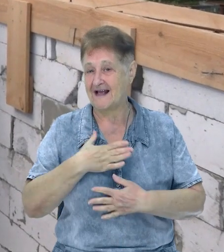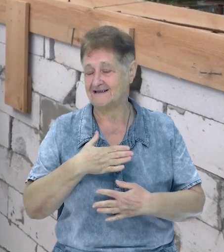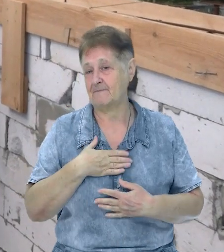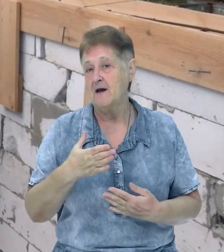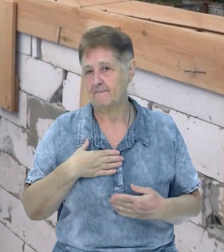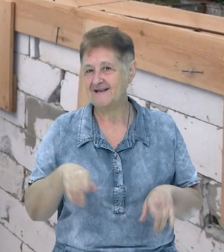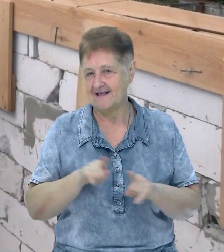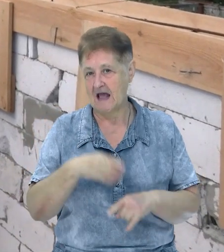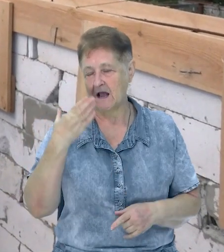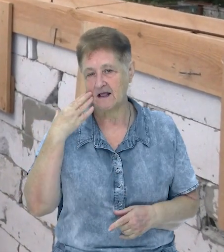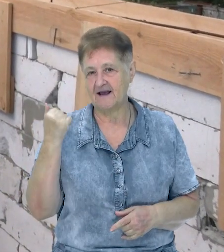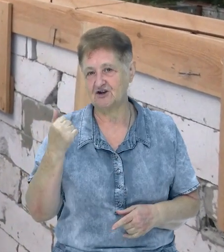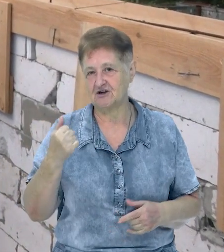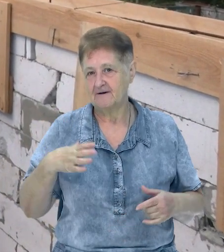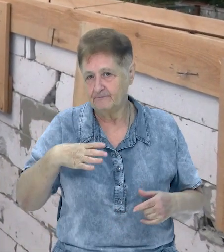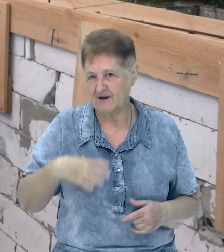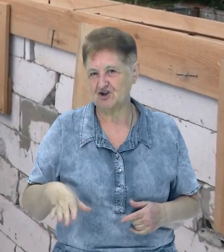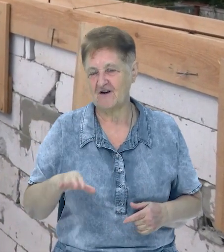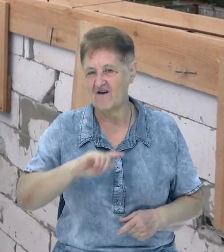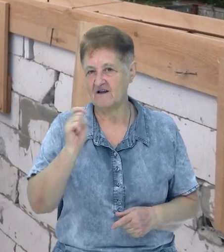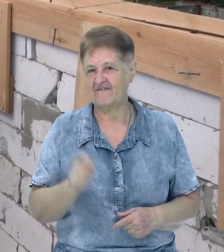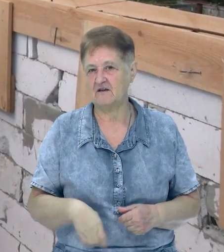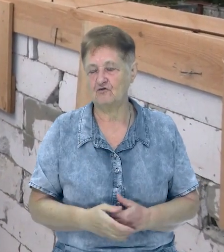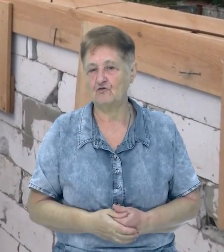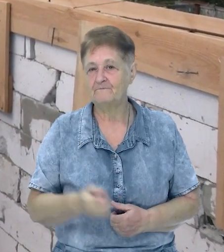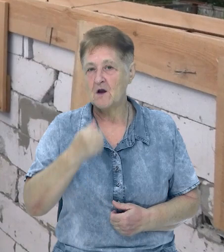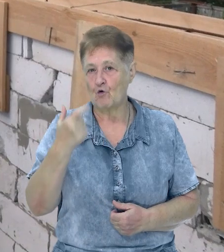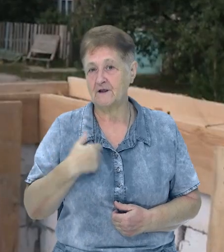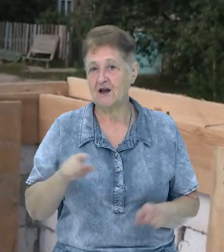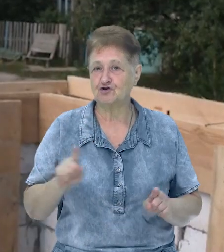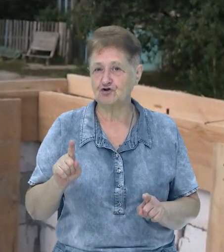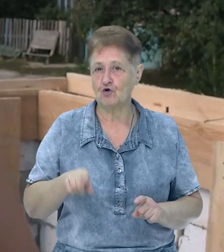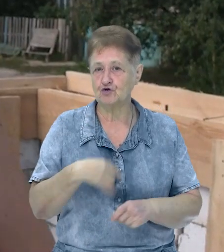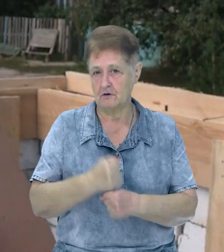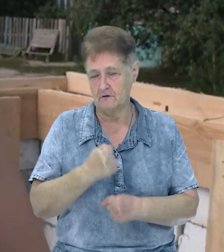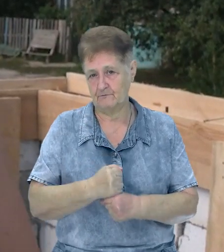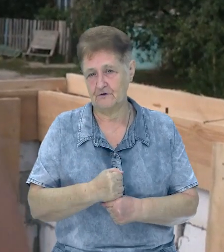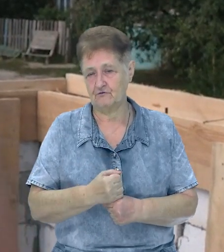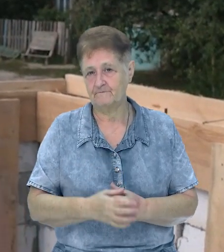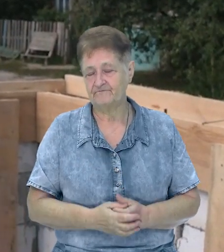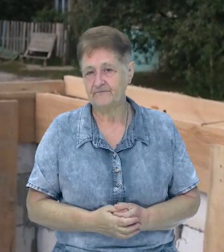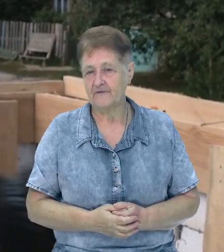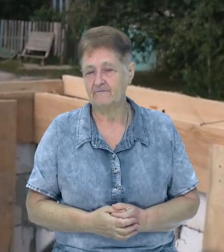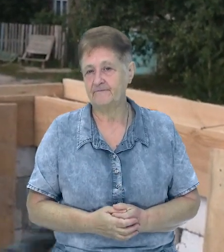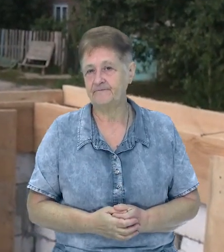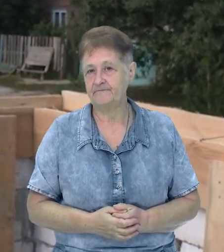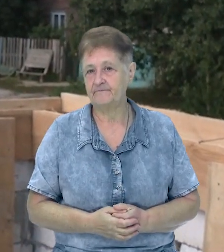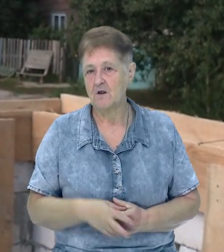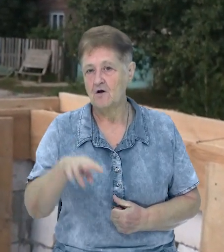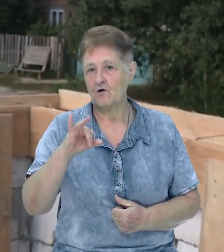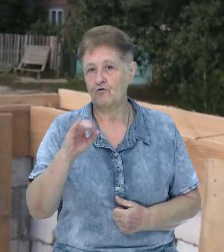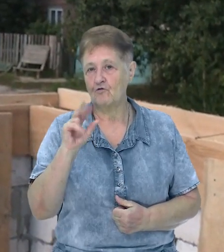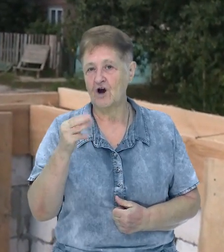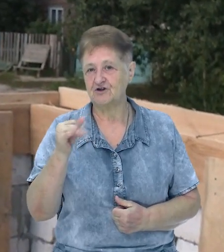Тобто мені так легше переживати війну. Коли я щось фізично роблю, я ніби мщуся за те, що зробили з